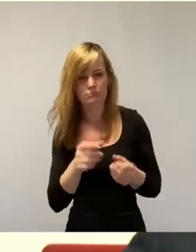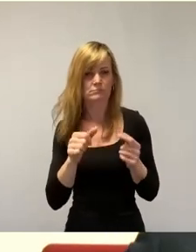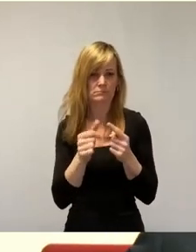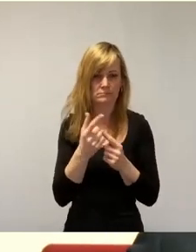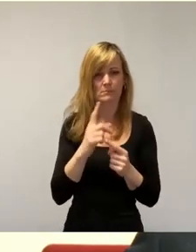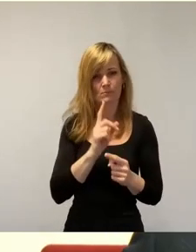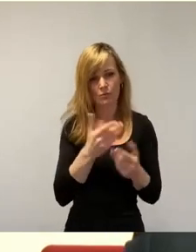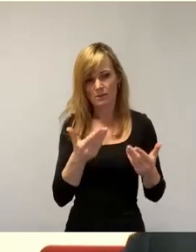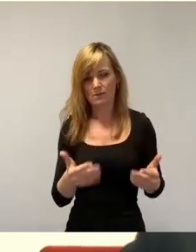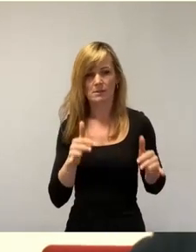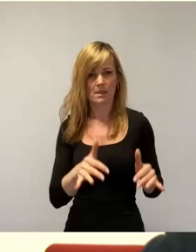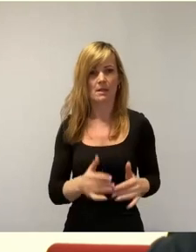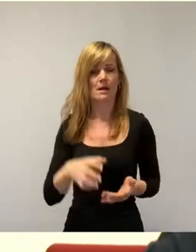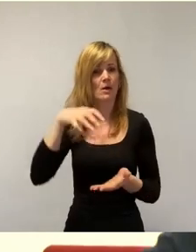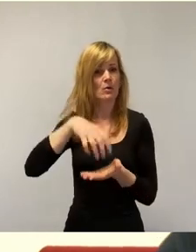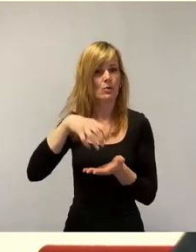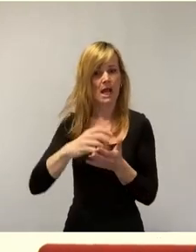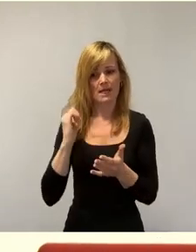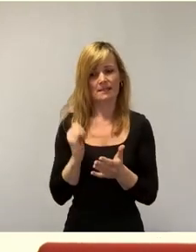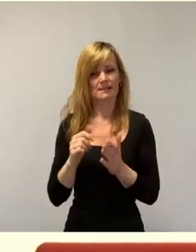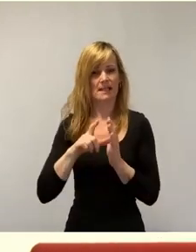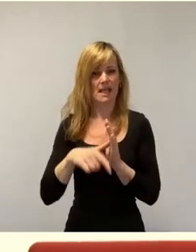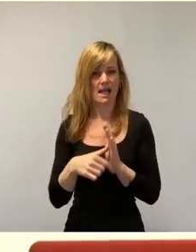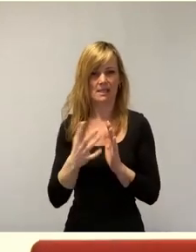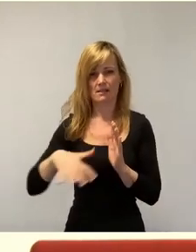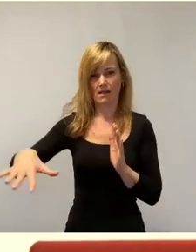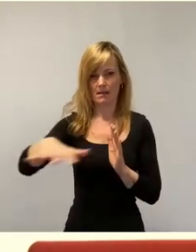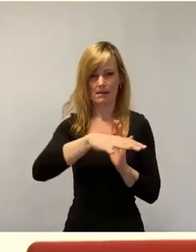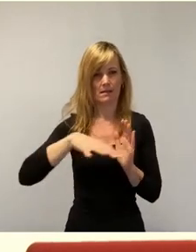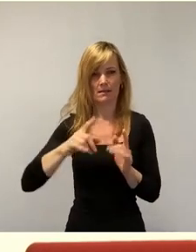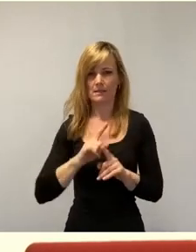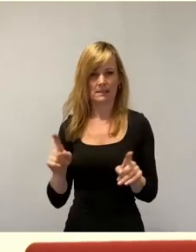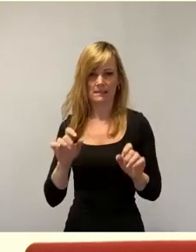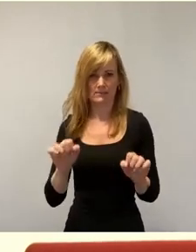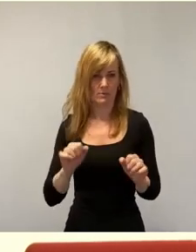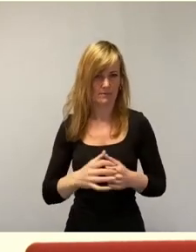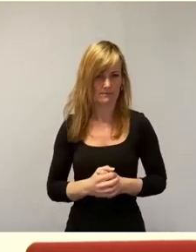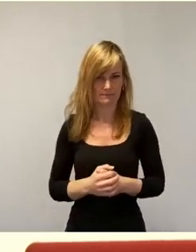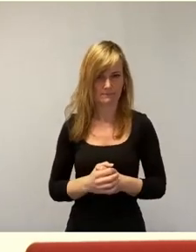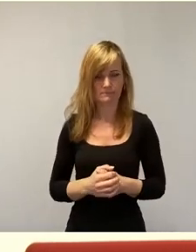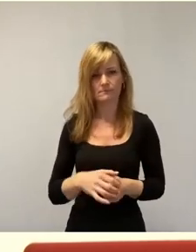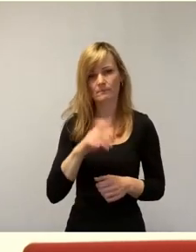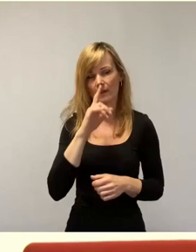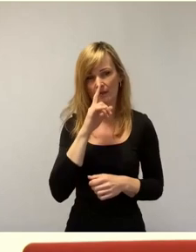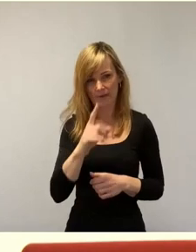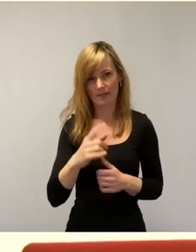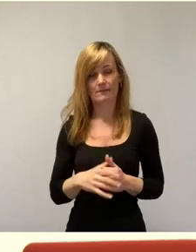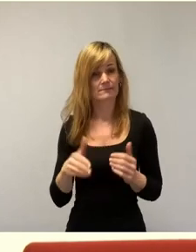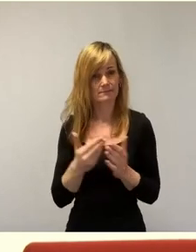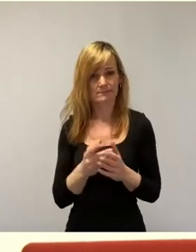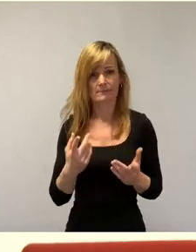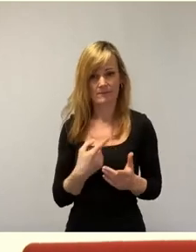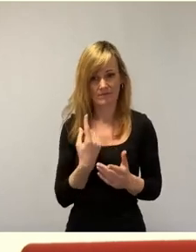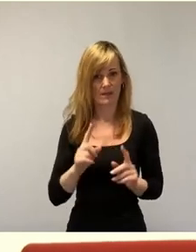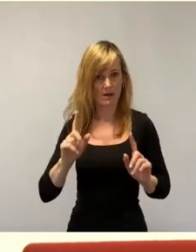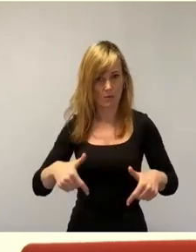lokale Dienstleister, denke ich, nicht. Wenn wir uns nicht auf den Weg gemacht